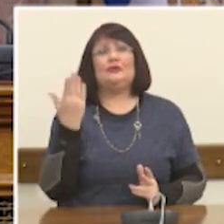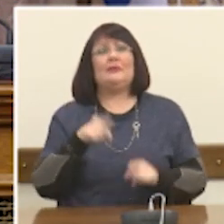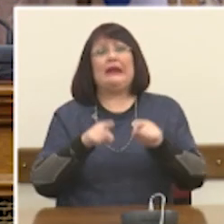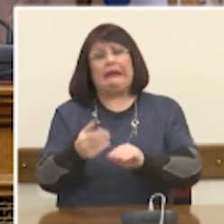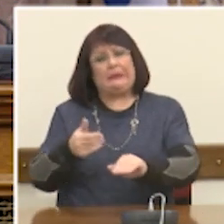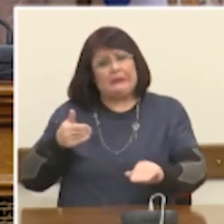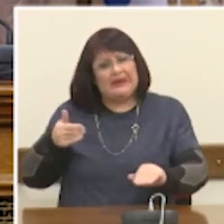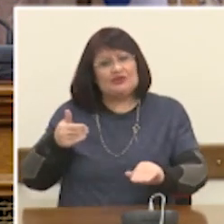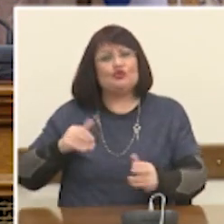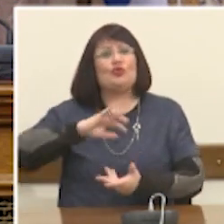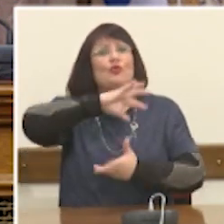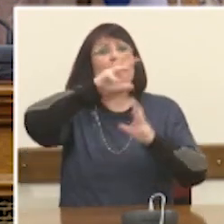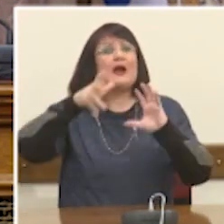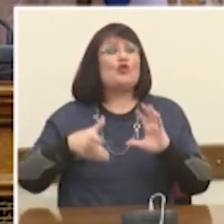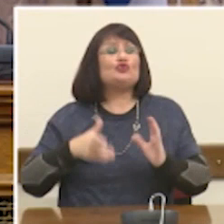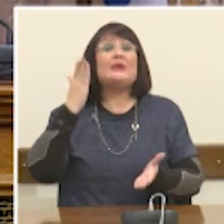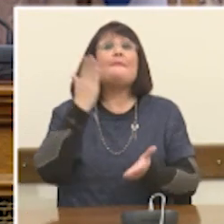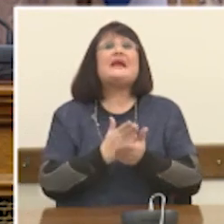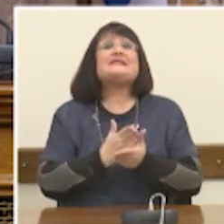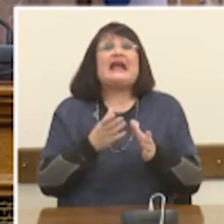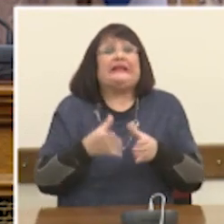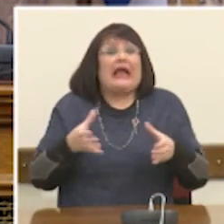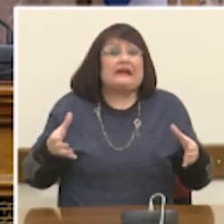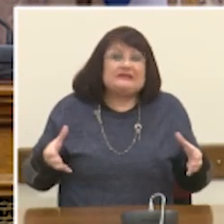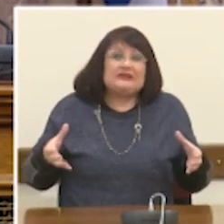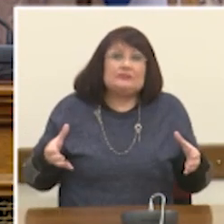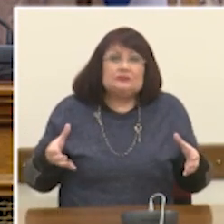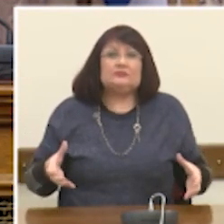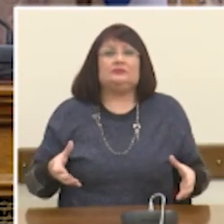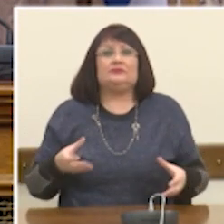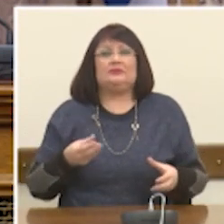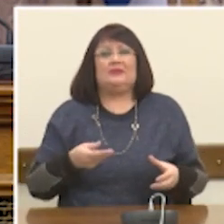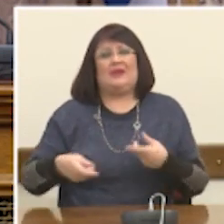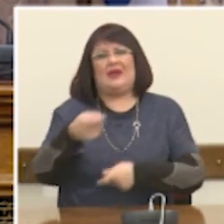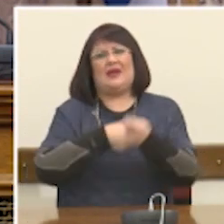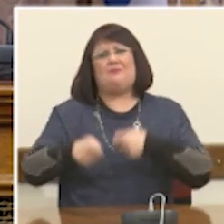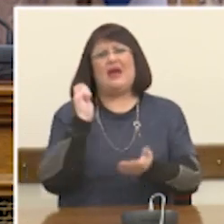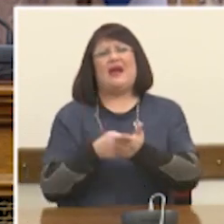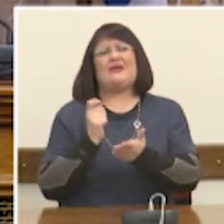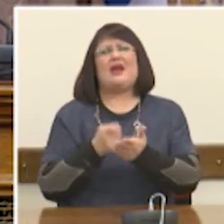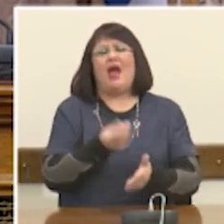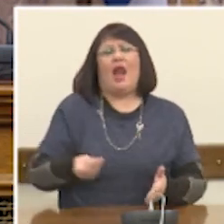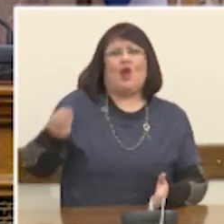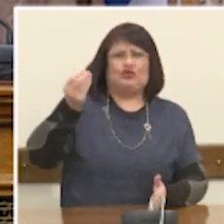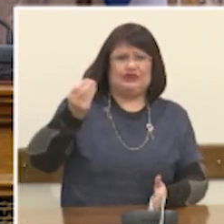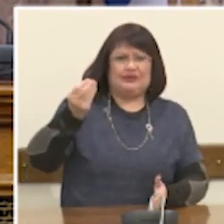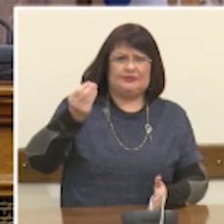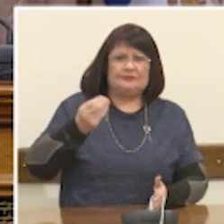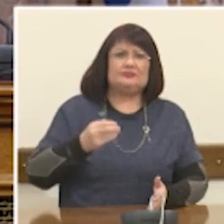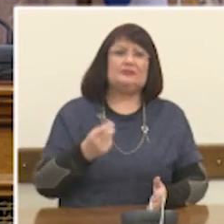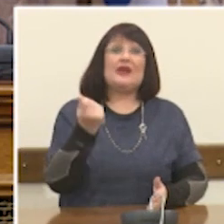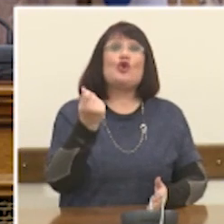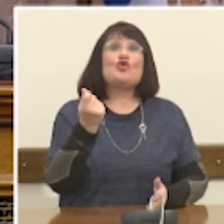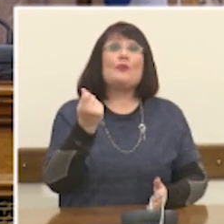παγκόσμια διώγκωση της μεσαίας τάξης, αλλά και της υπερκατανάλωσης. Και τέλος, η μετατόπιση της οικονομικής αλλά και